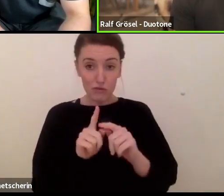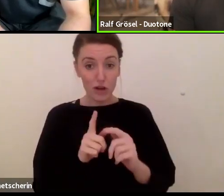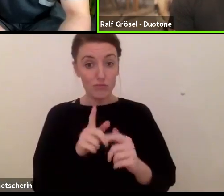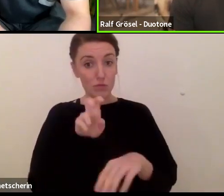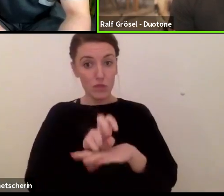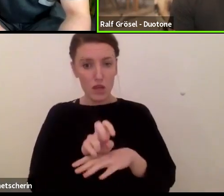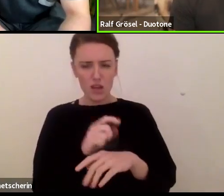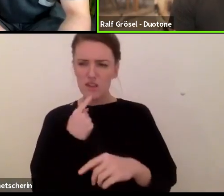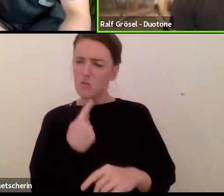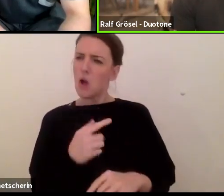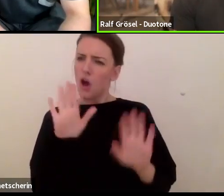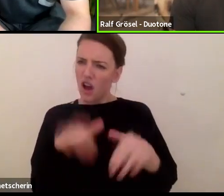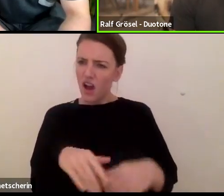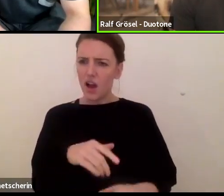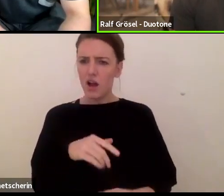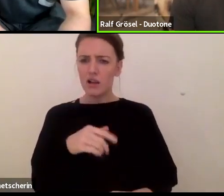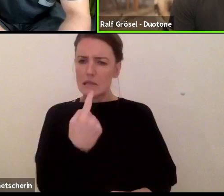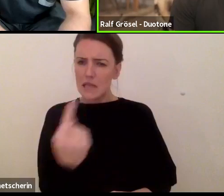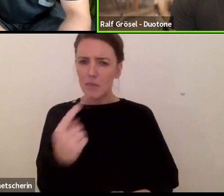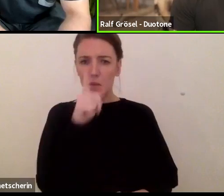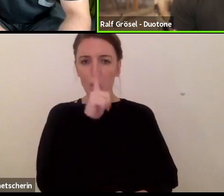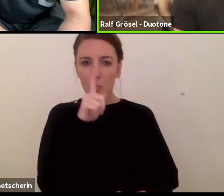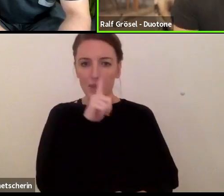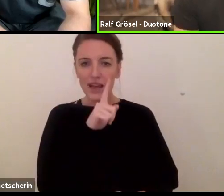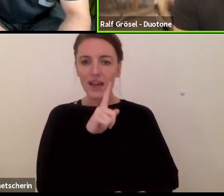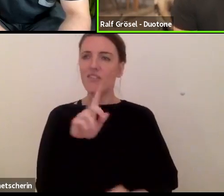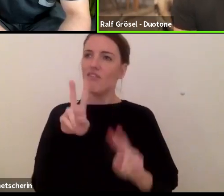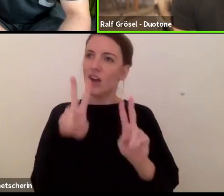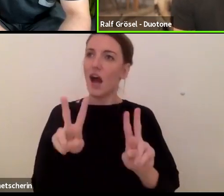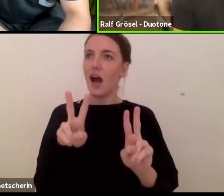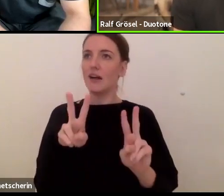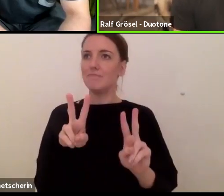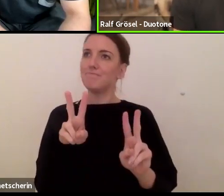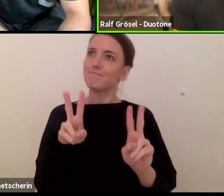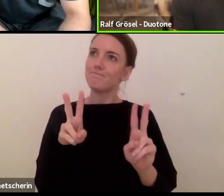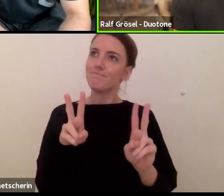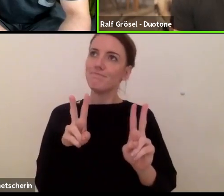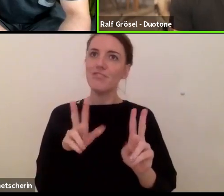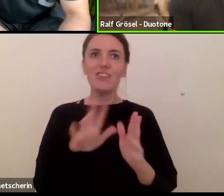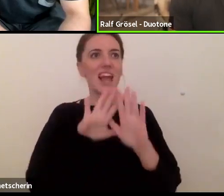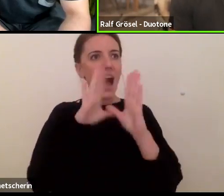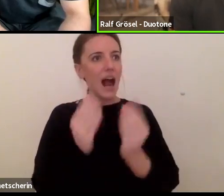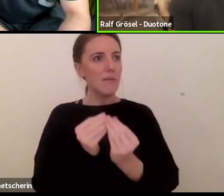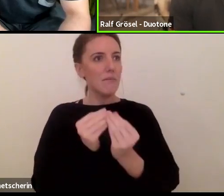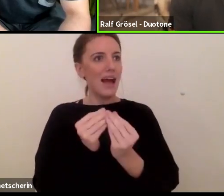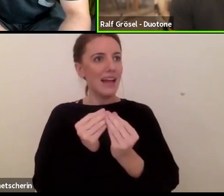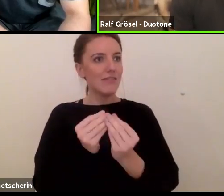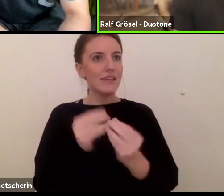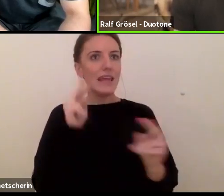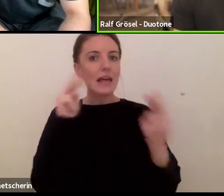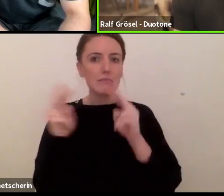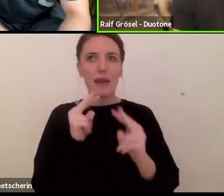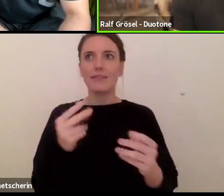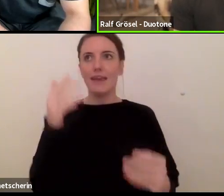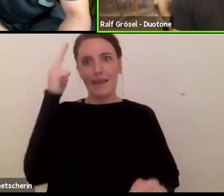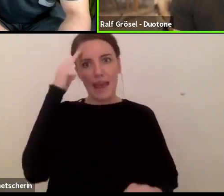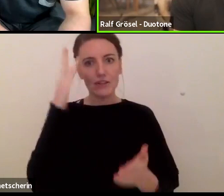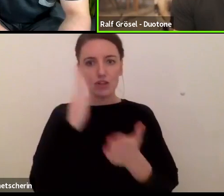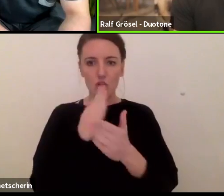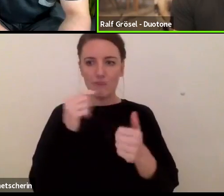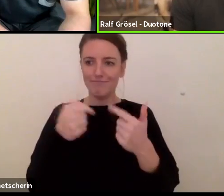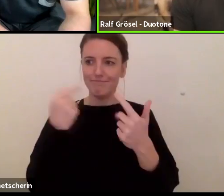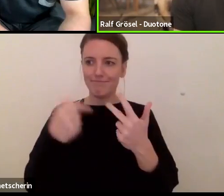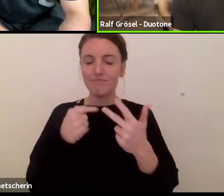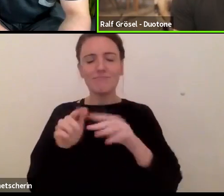versucht doch einfach mal jeglichen Aspekt, jeden monetären Aspekt mal beiseite zu legen. Also wirklich ein